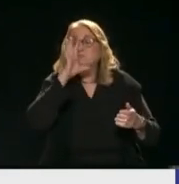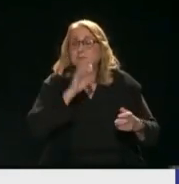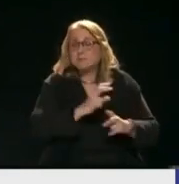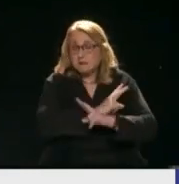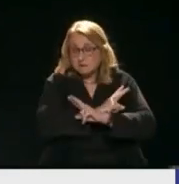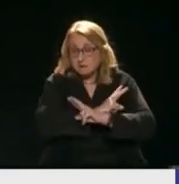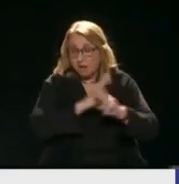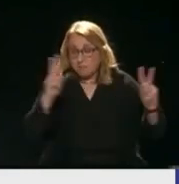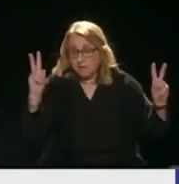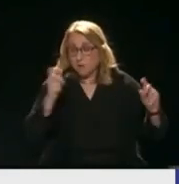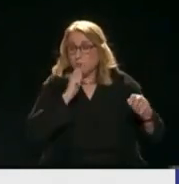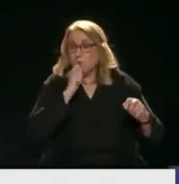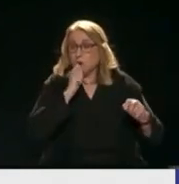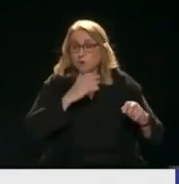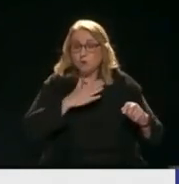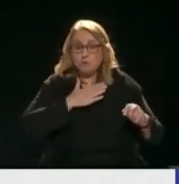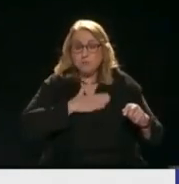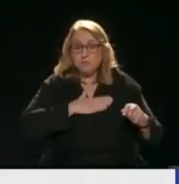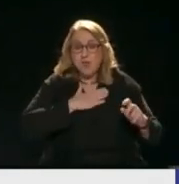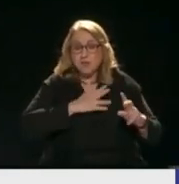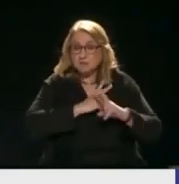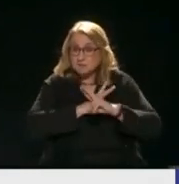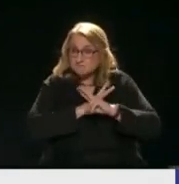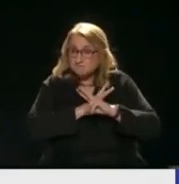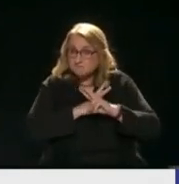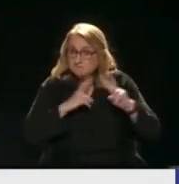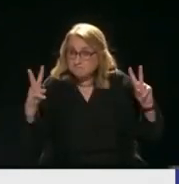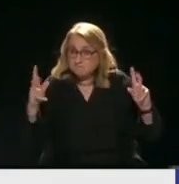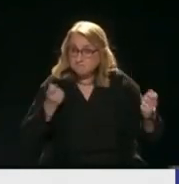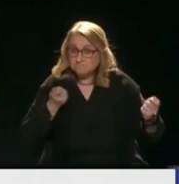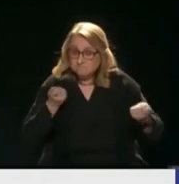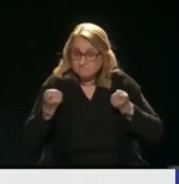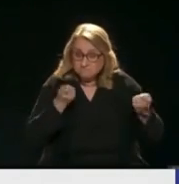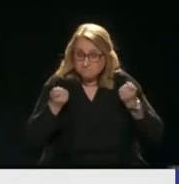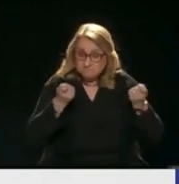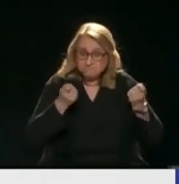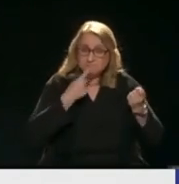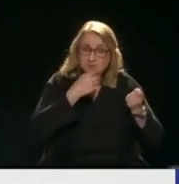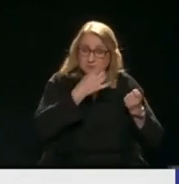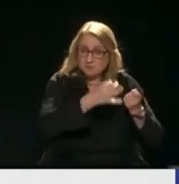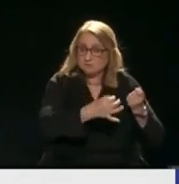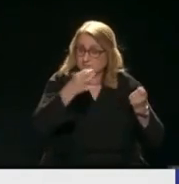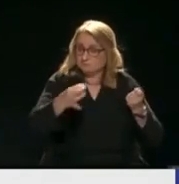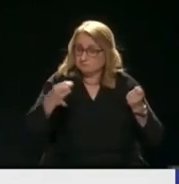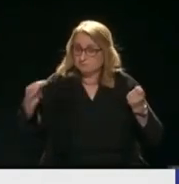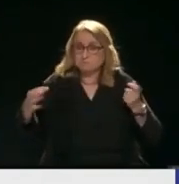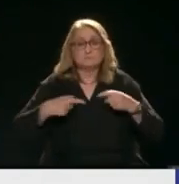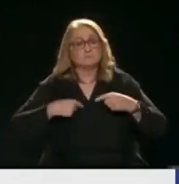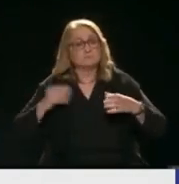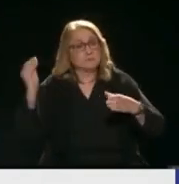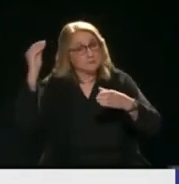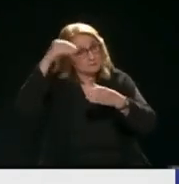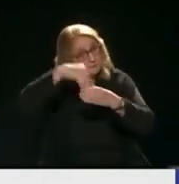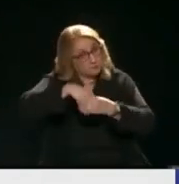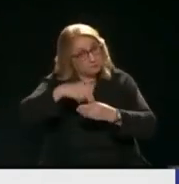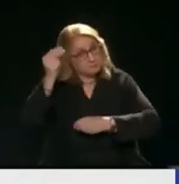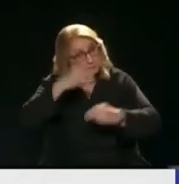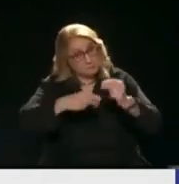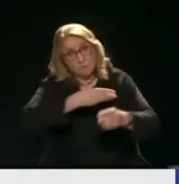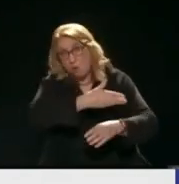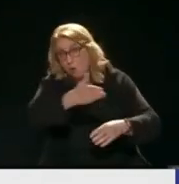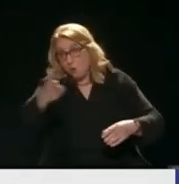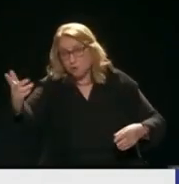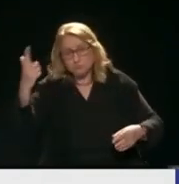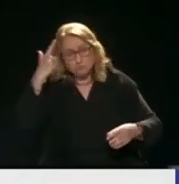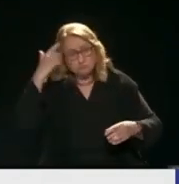Μια ισχυρή θέληση Να καταλάβει τι συμβαίνει Και να δώσει το μήνυμα Ώστε να ενωθεί Να μετέχει Στις εκλογές Αλλά και στις αποφάσεις Με